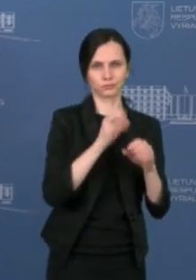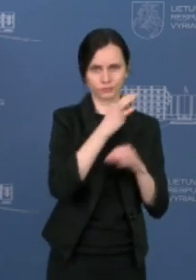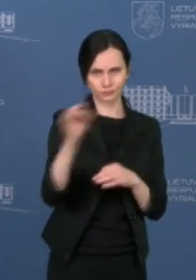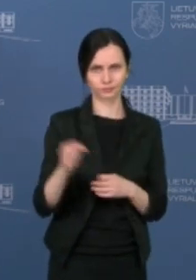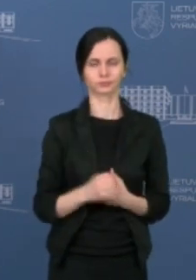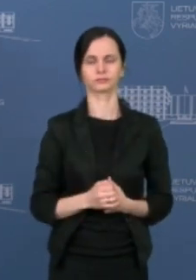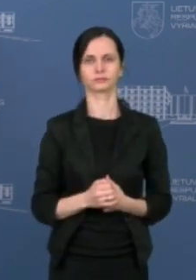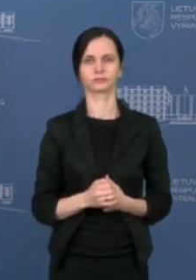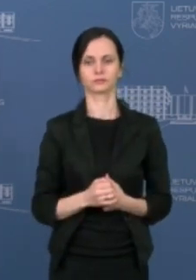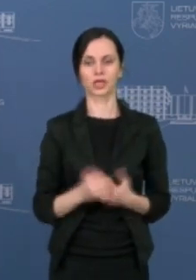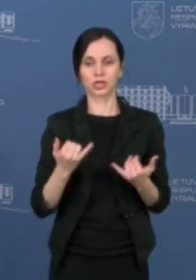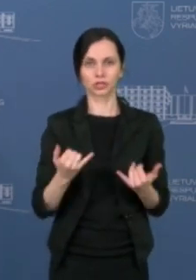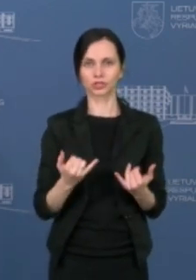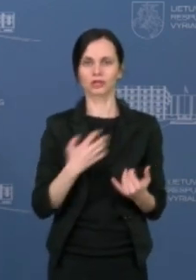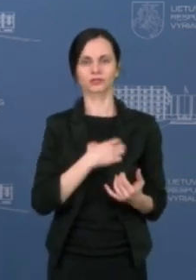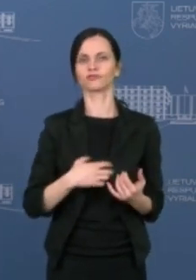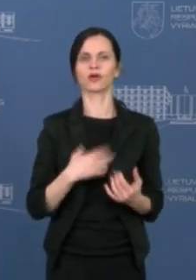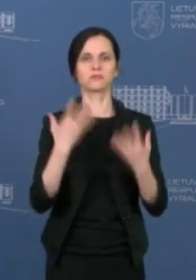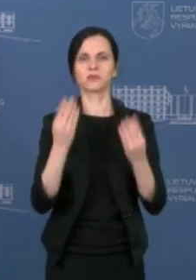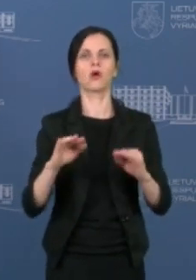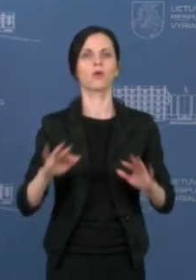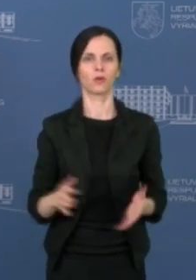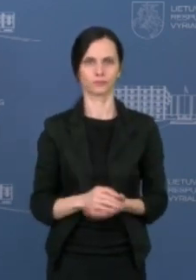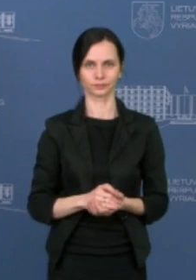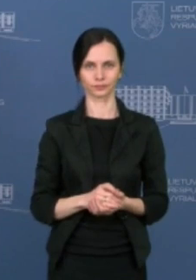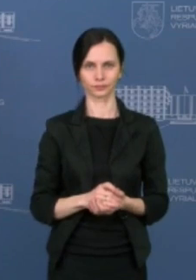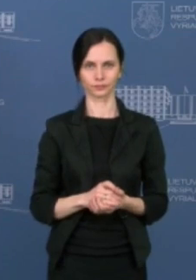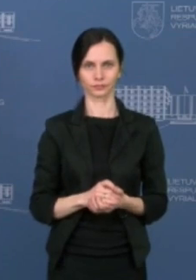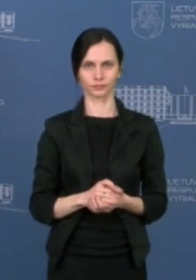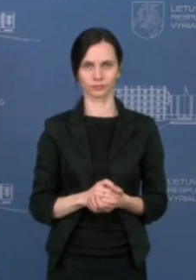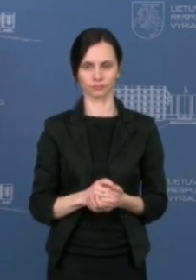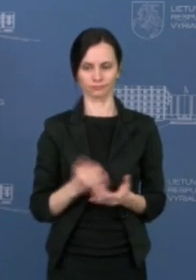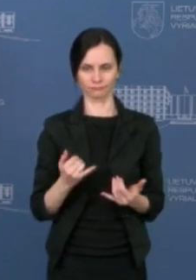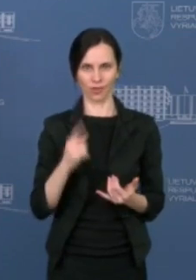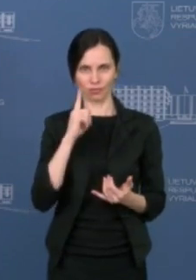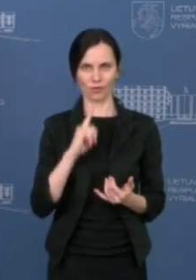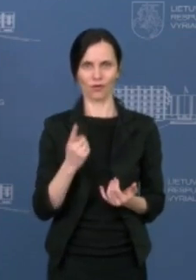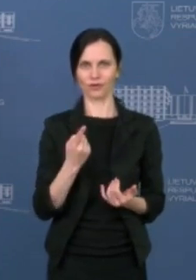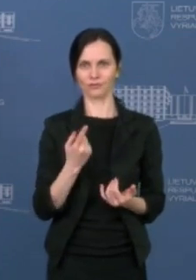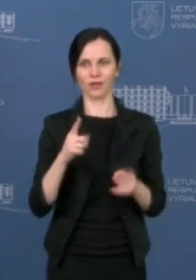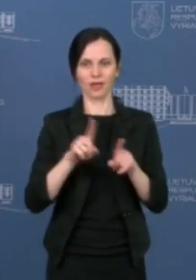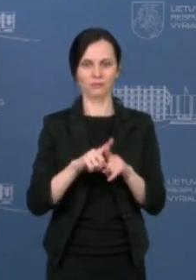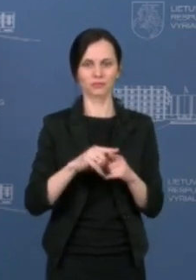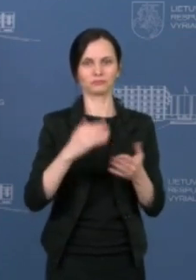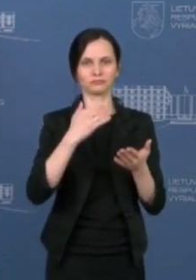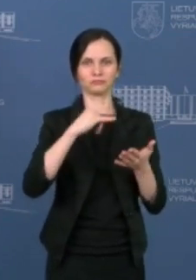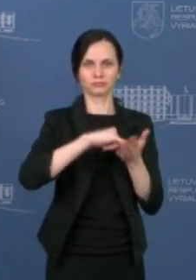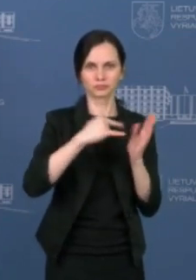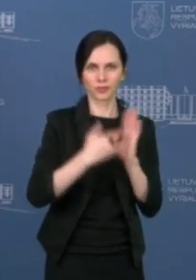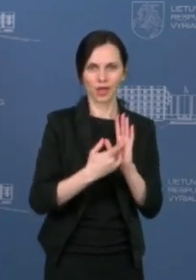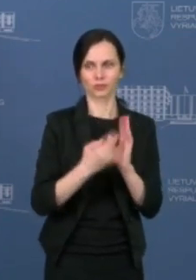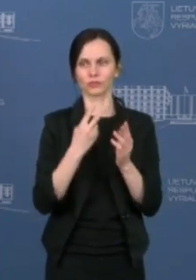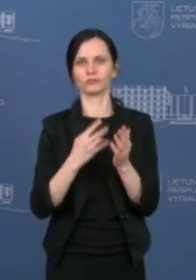svarbi diena tuo, kad norėjome pasidalyti savo tokiu labiau sistemišku ir nusiekliu